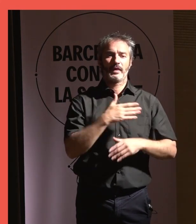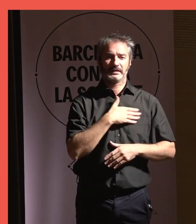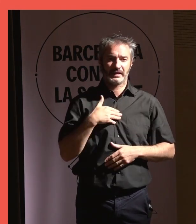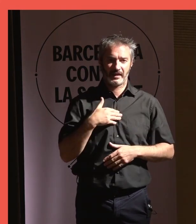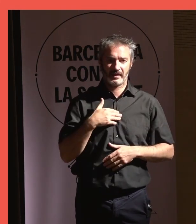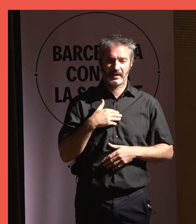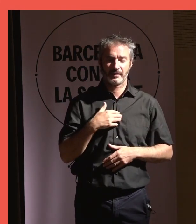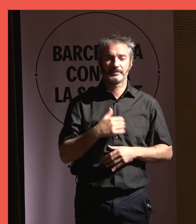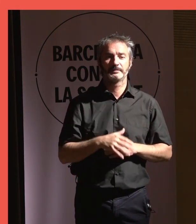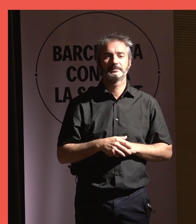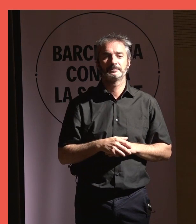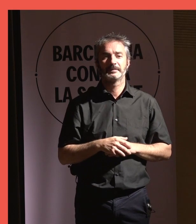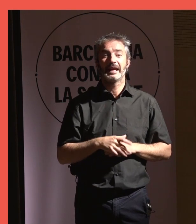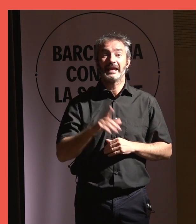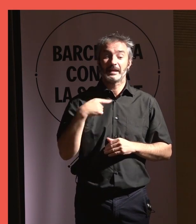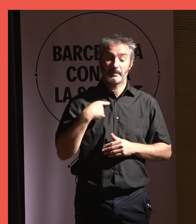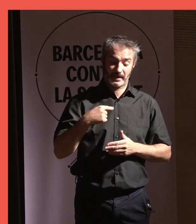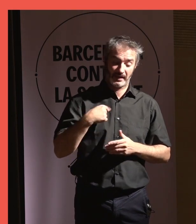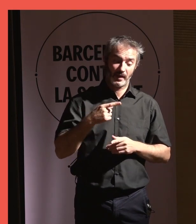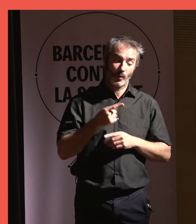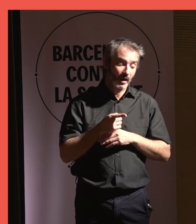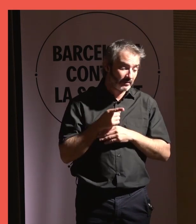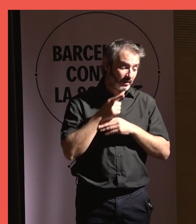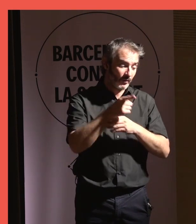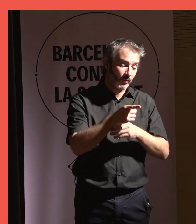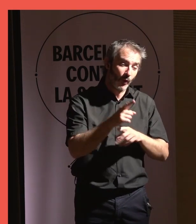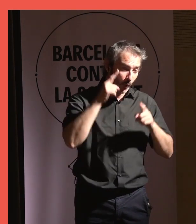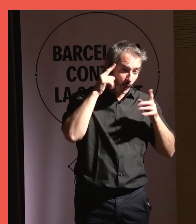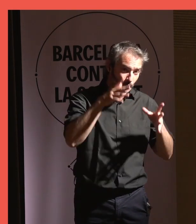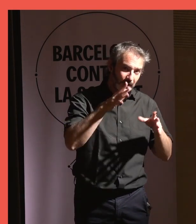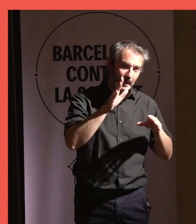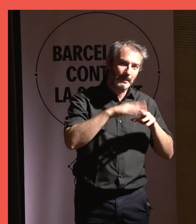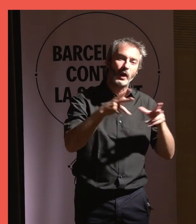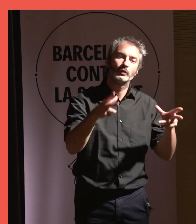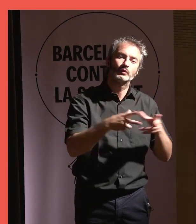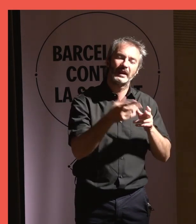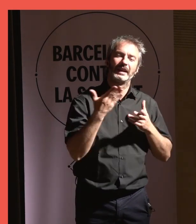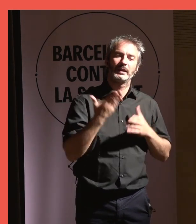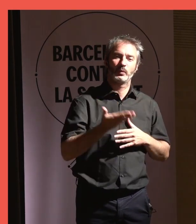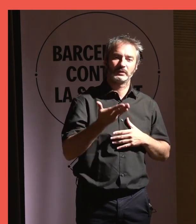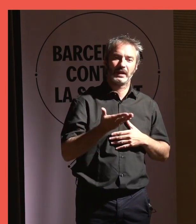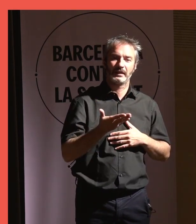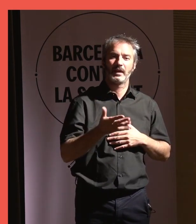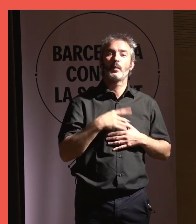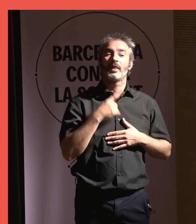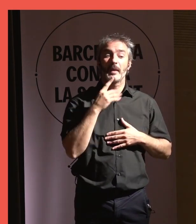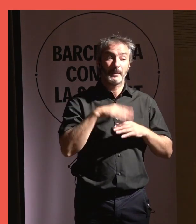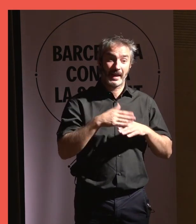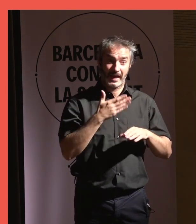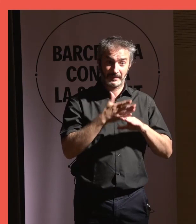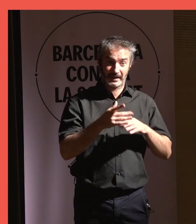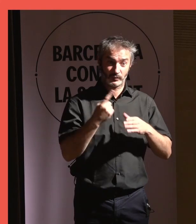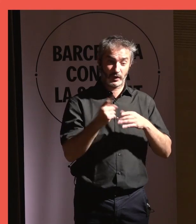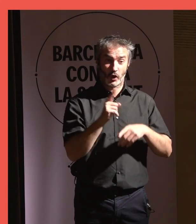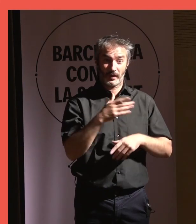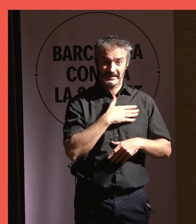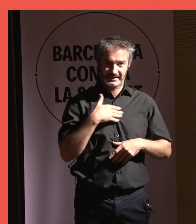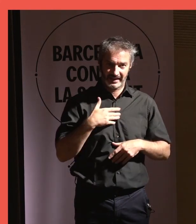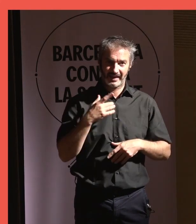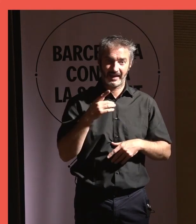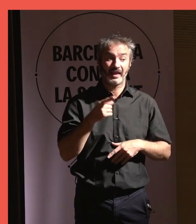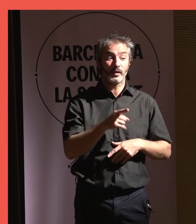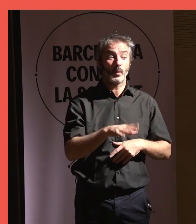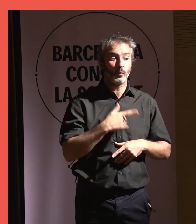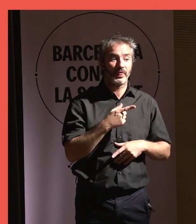prescripció social és una eina eficaç. Cal per especial atenció a la soledat no desitjada com a possible